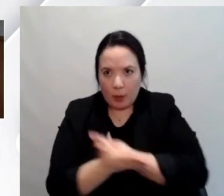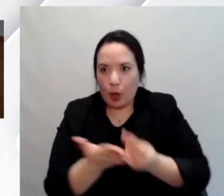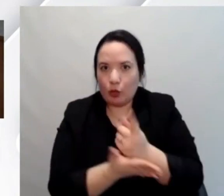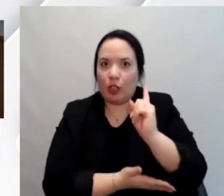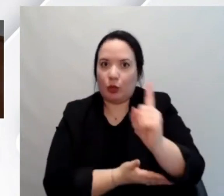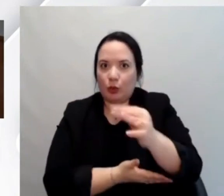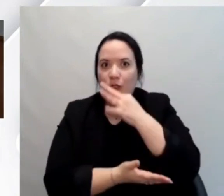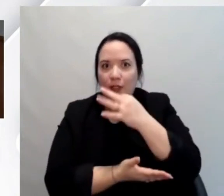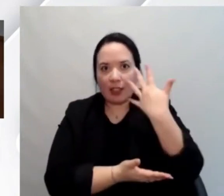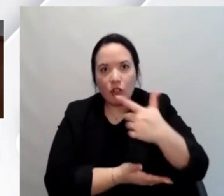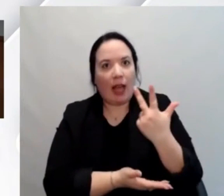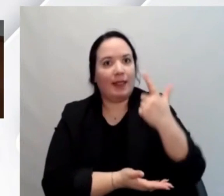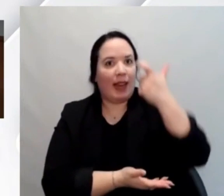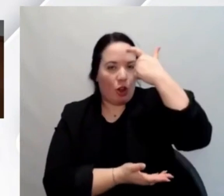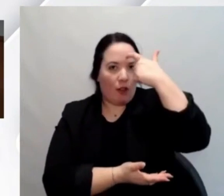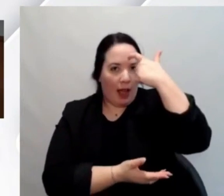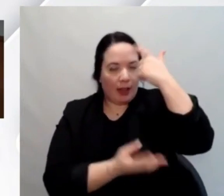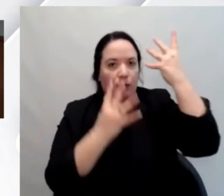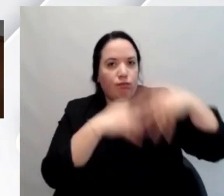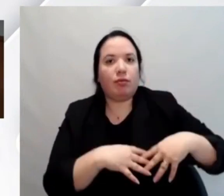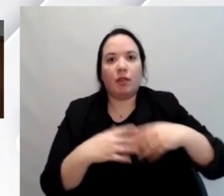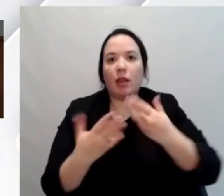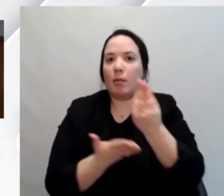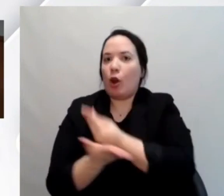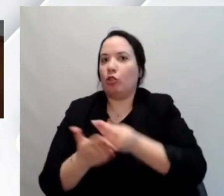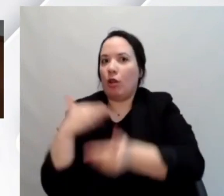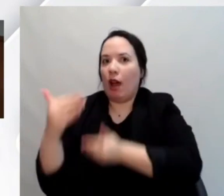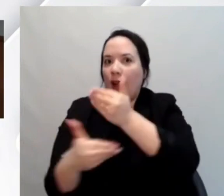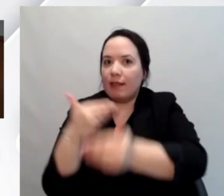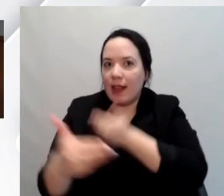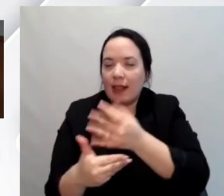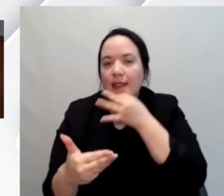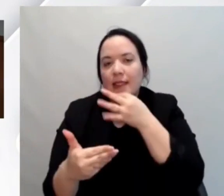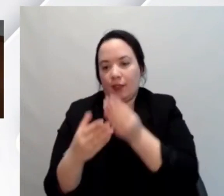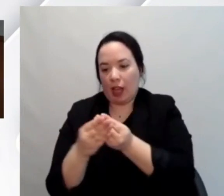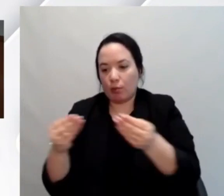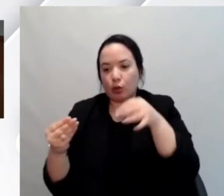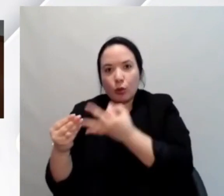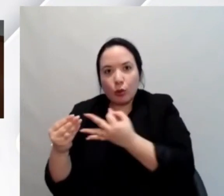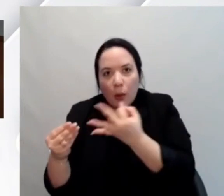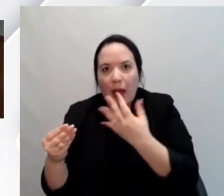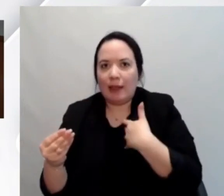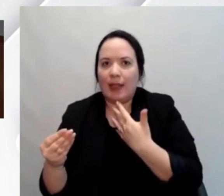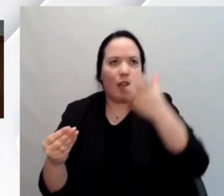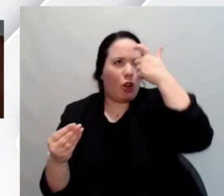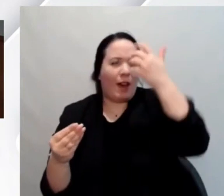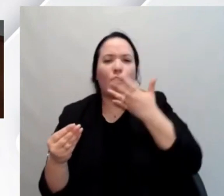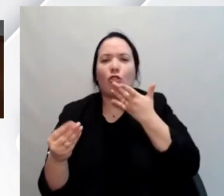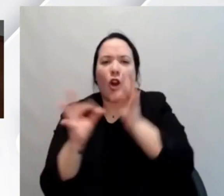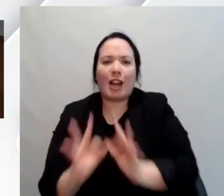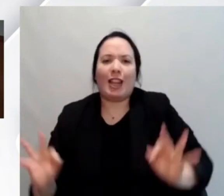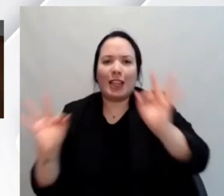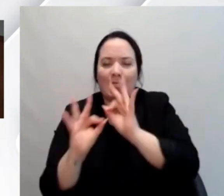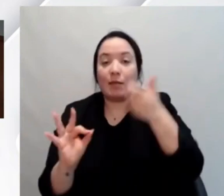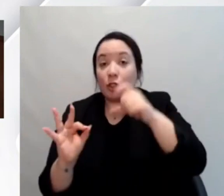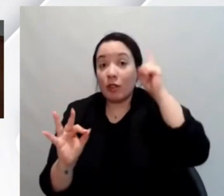stato chiuso quindi significa che è un prodotto di qualità bipartisan che è un prodotto fatto bene non ha colore ma se porta qualità in questo caso